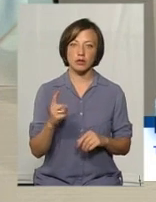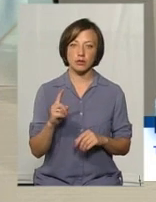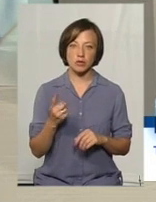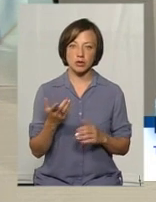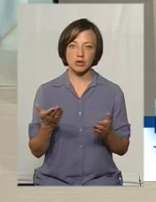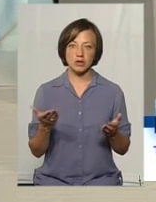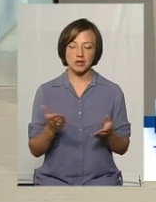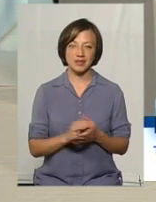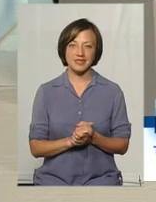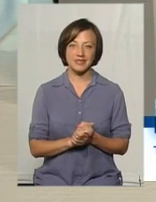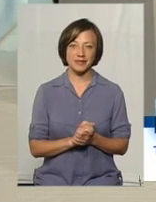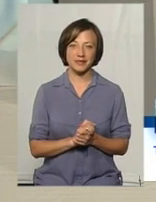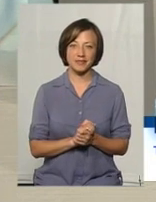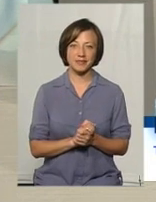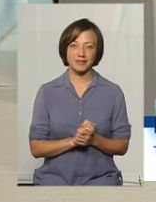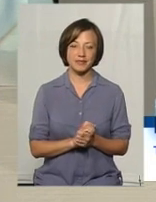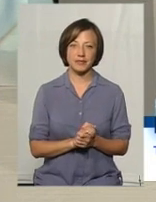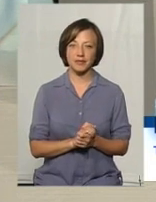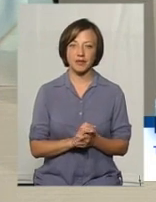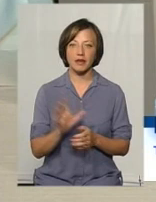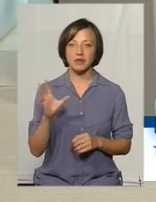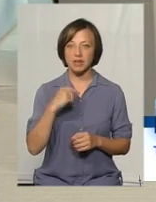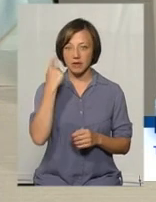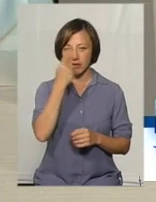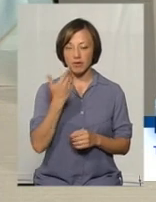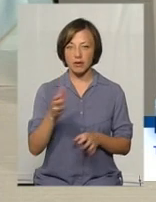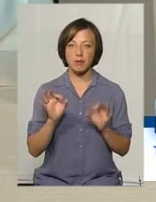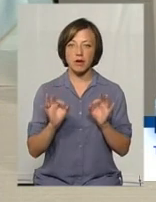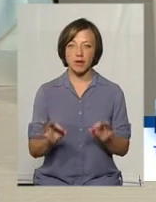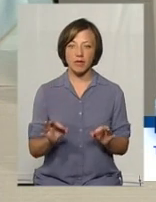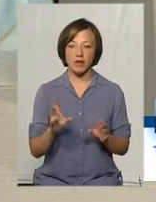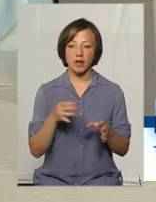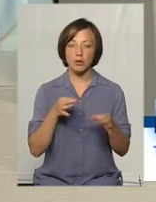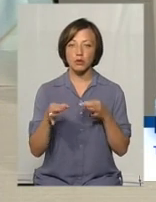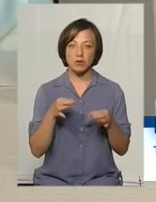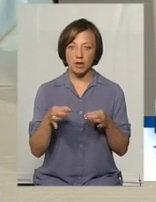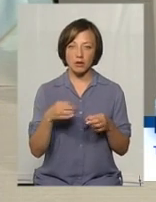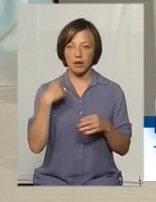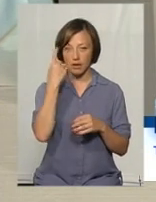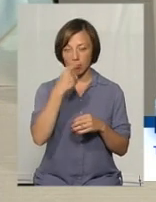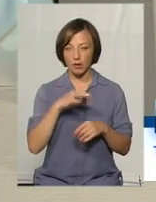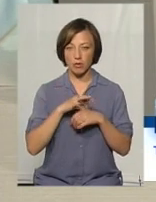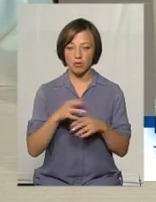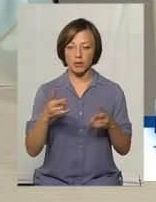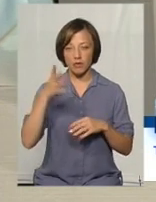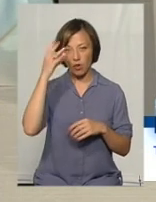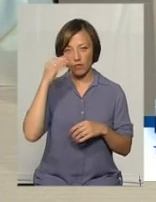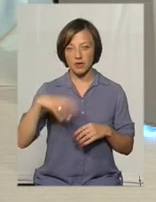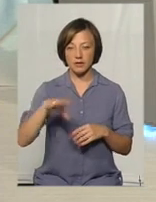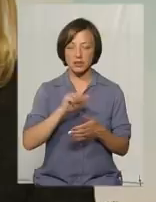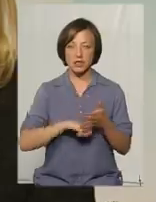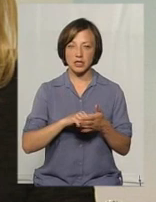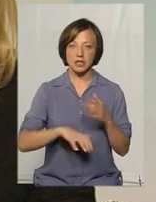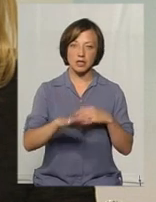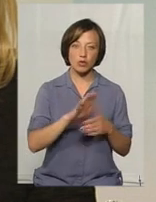Психологія все індивідуальна. Це досить індивідуально, праві, тому що навіть і ми консультації проводимо індивідуально. Потрібно враховувати всі чинники –